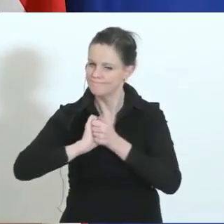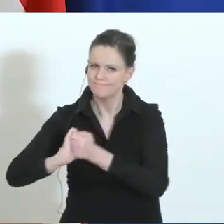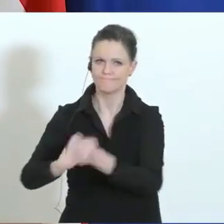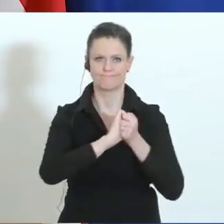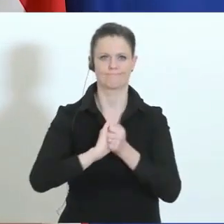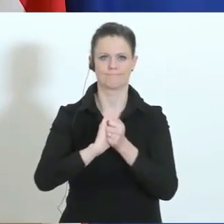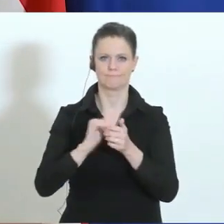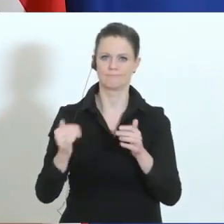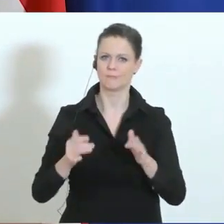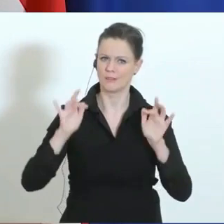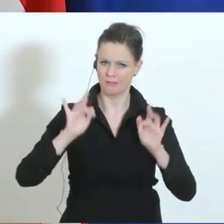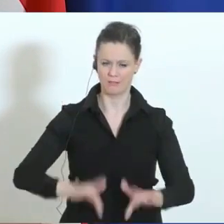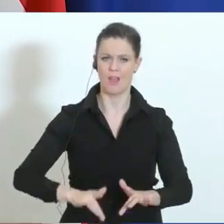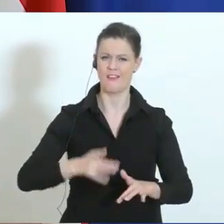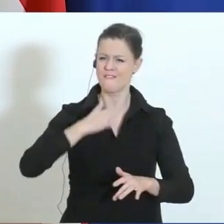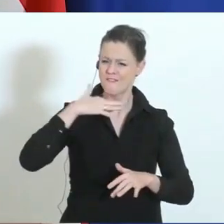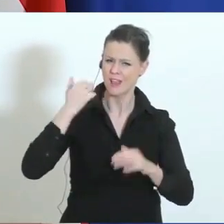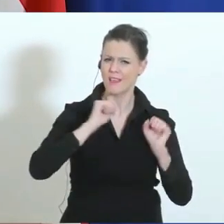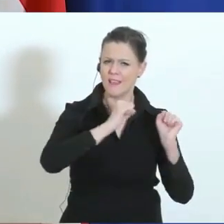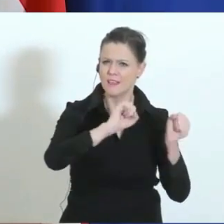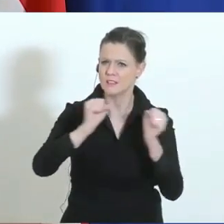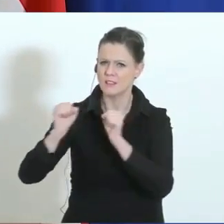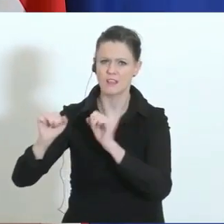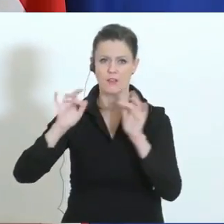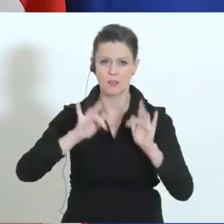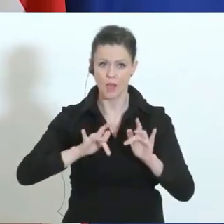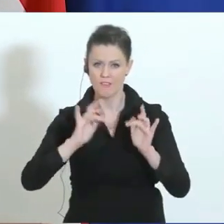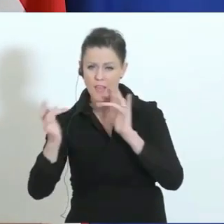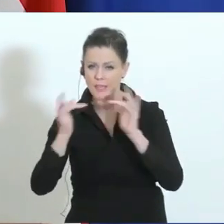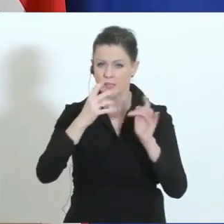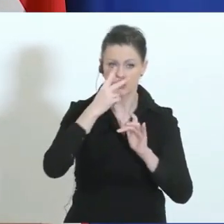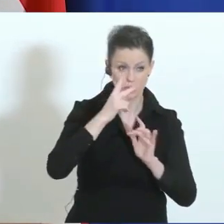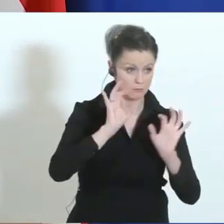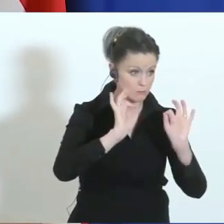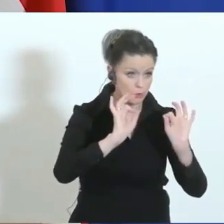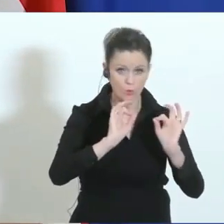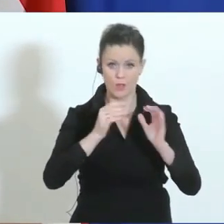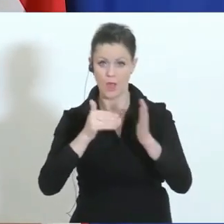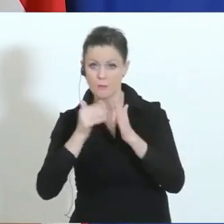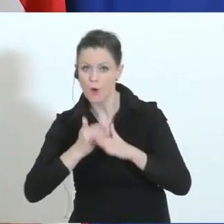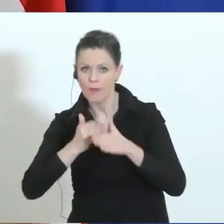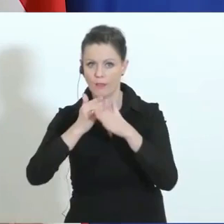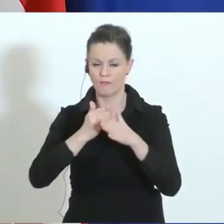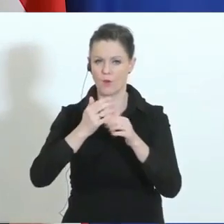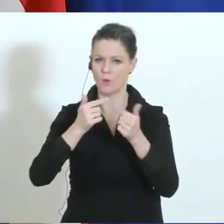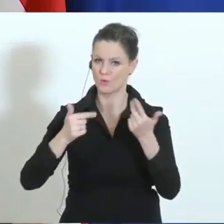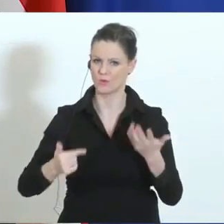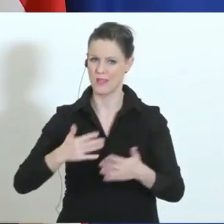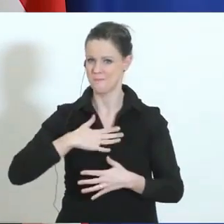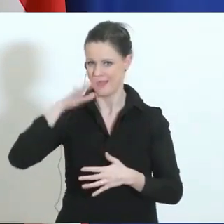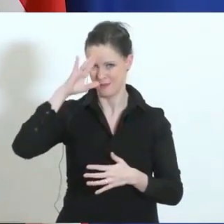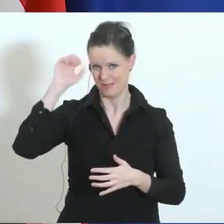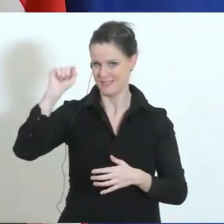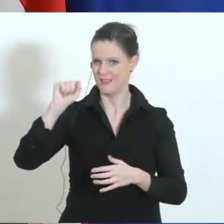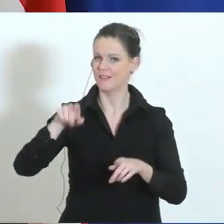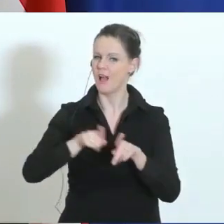ganz viele Initiativen, die darauf schauen, ob es jemandem gut geht oder ob er Hilfe braucht. Ich selbst in meinem Bezirk habe eine